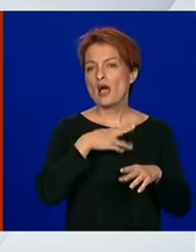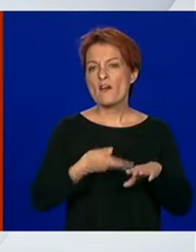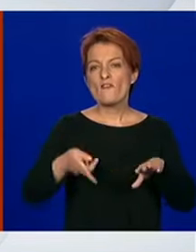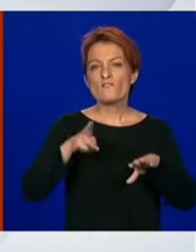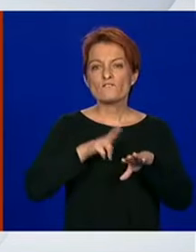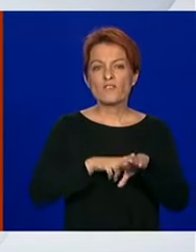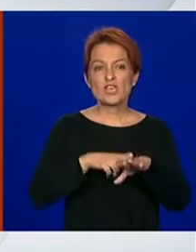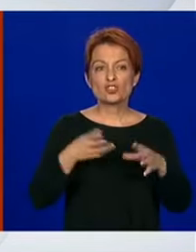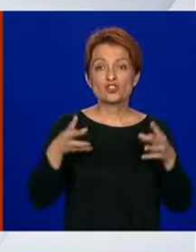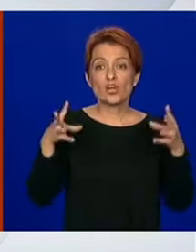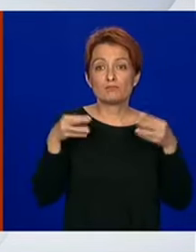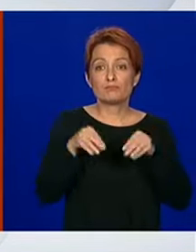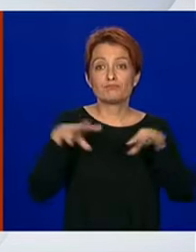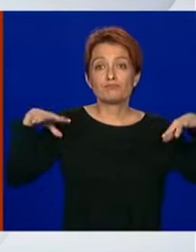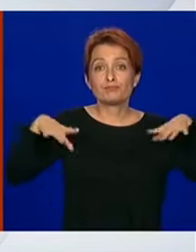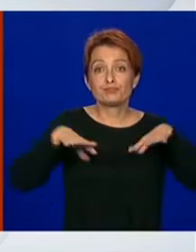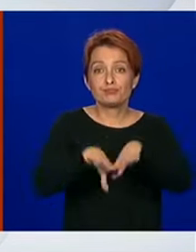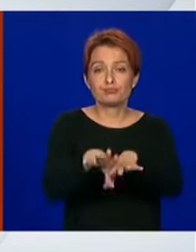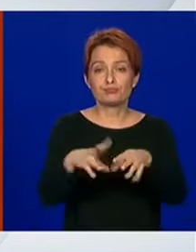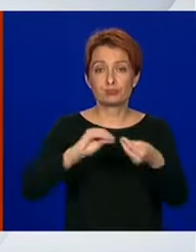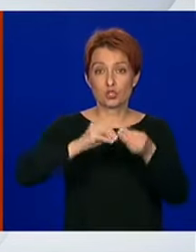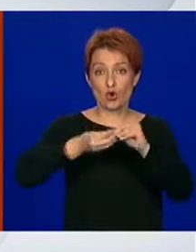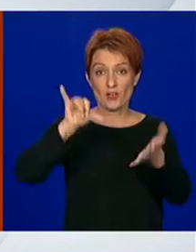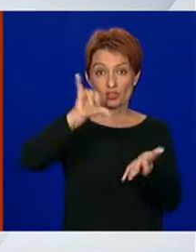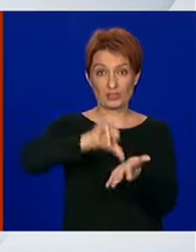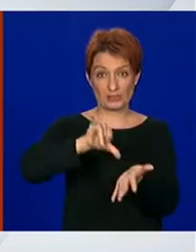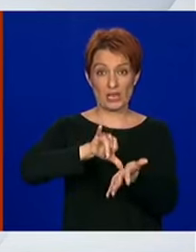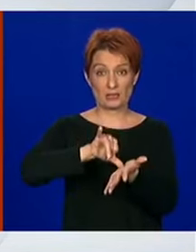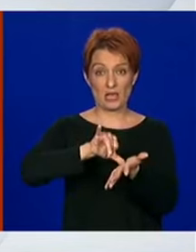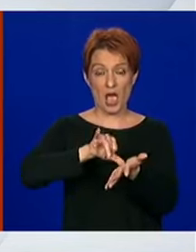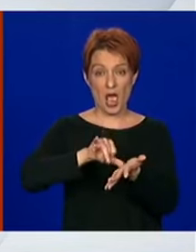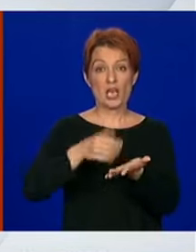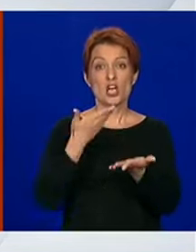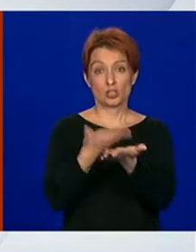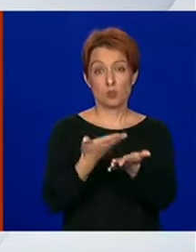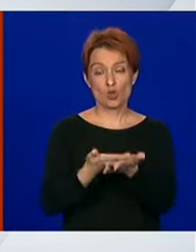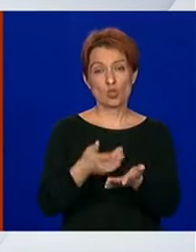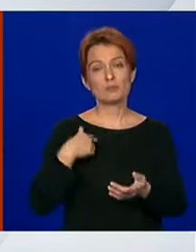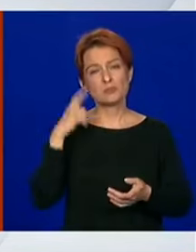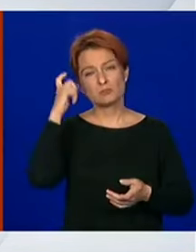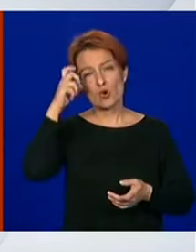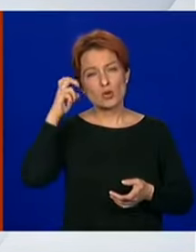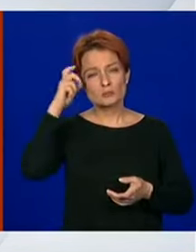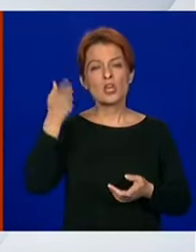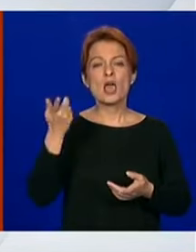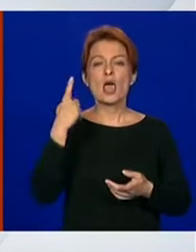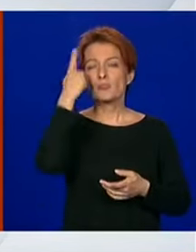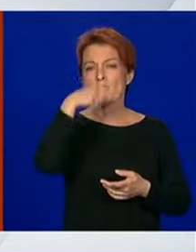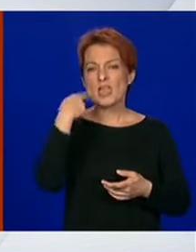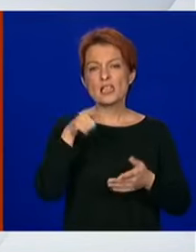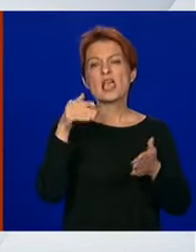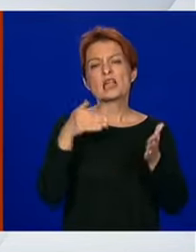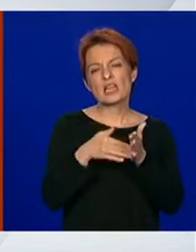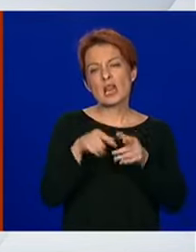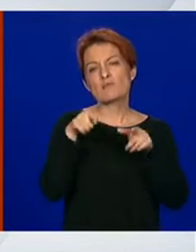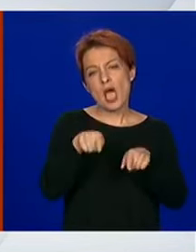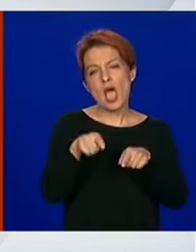trgovinama, šoping centrima i tako dalje i zbog toga smo smatrali da bi upravo nedjelja trebala biti taj dan